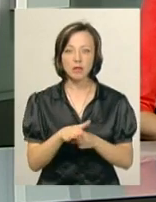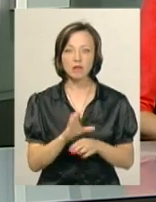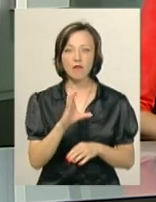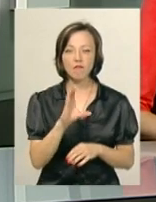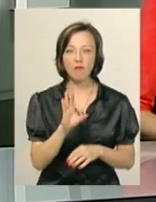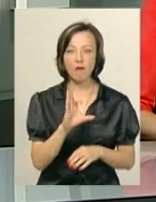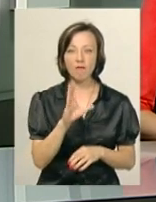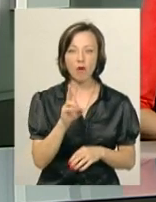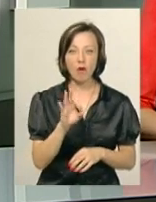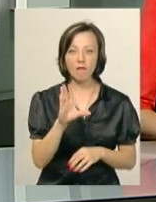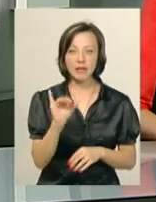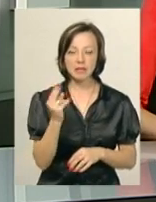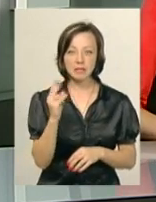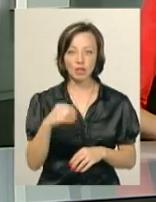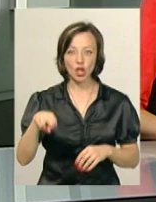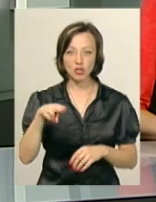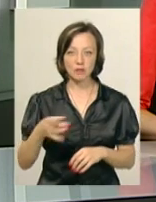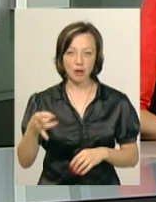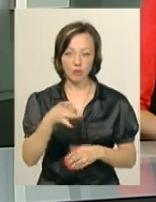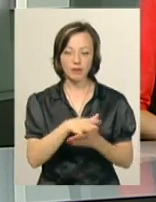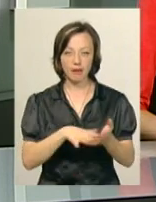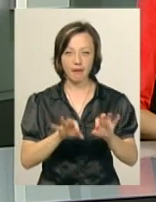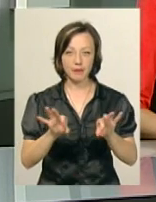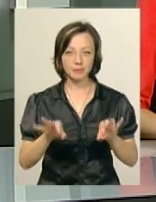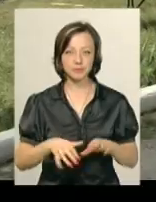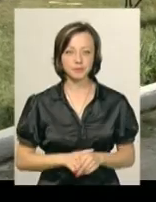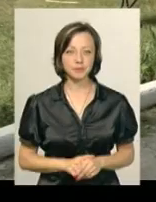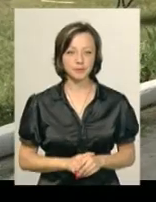Вовковинцях Дражнянського району. Тетяна Воросова з подробицями.